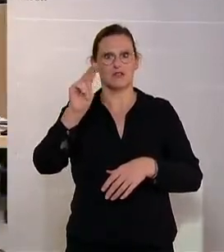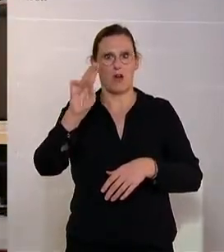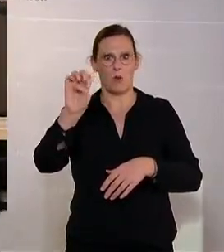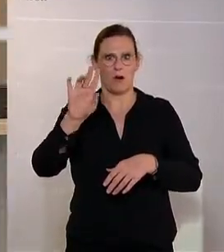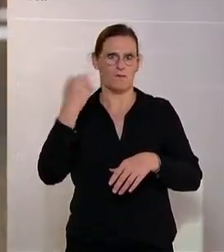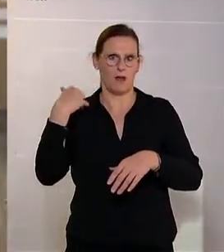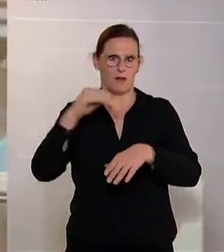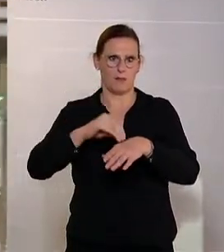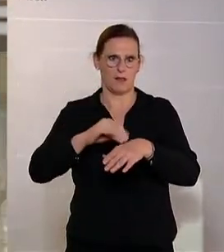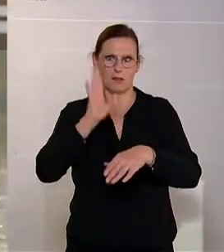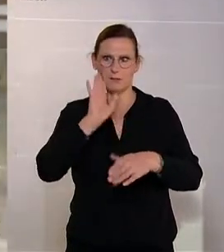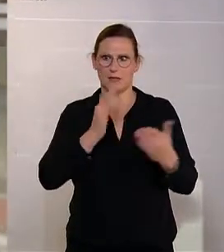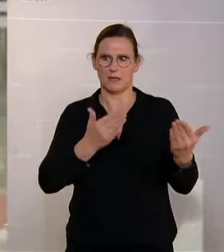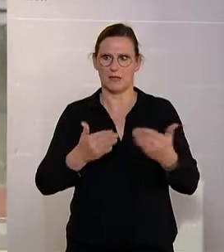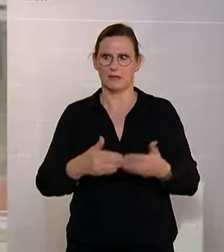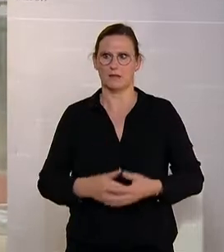gemeldet.